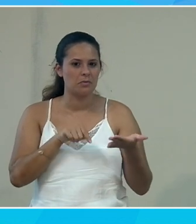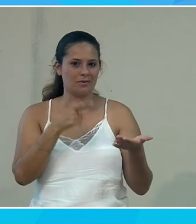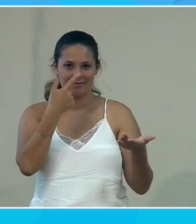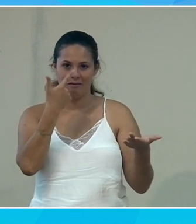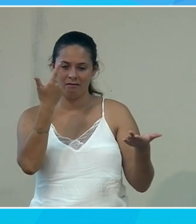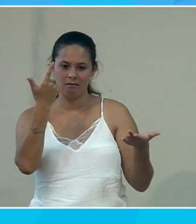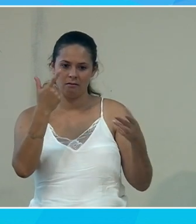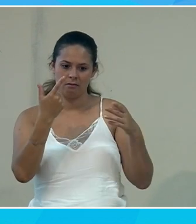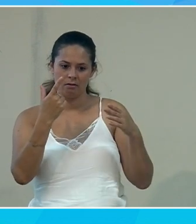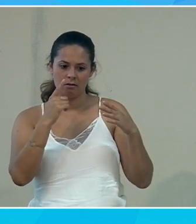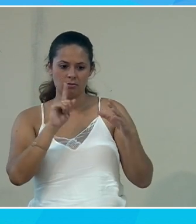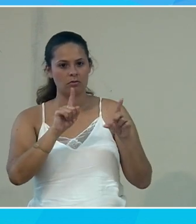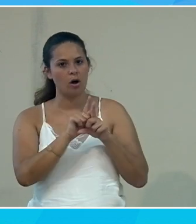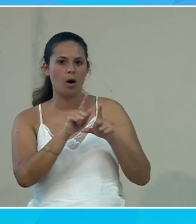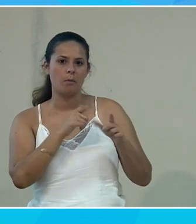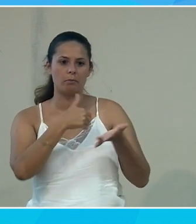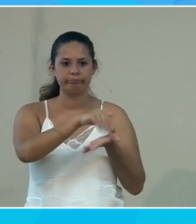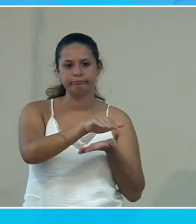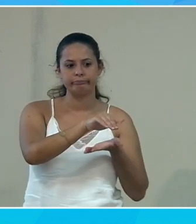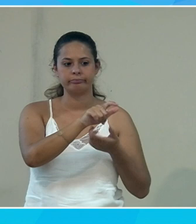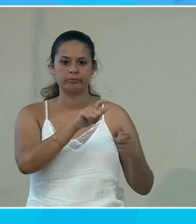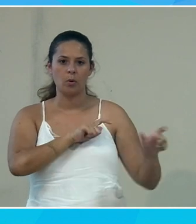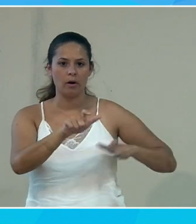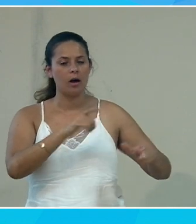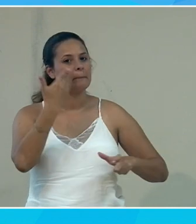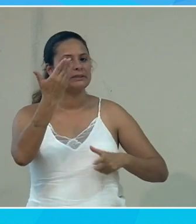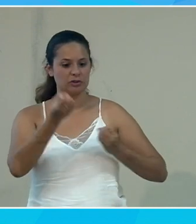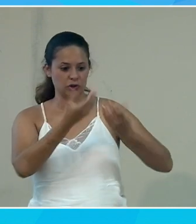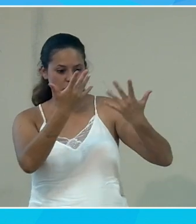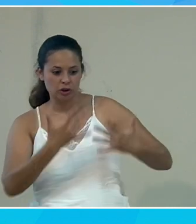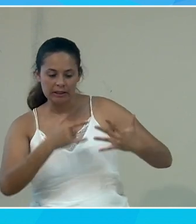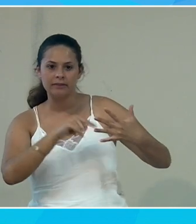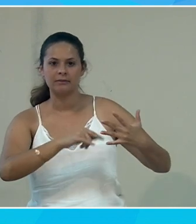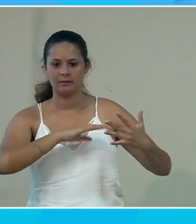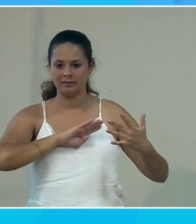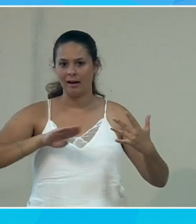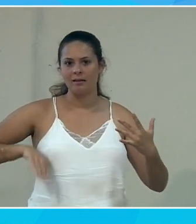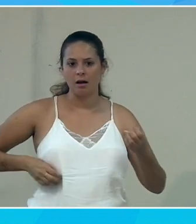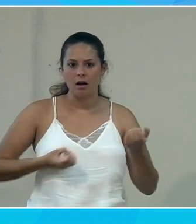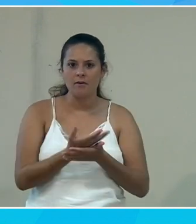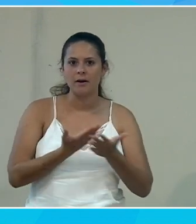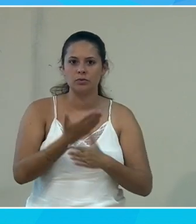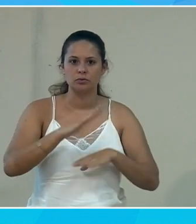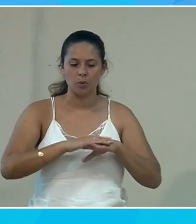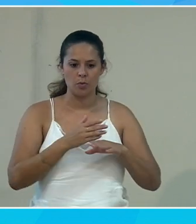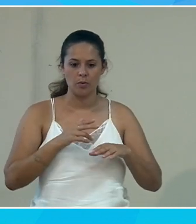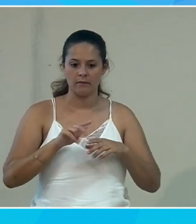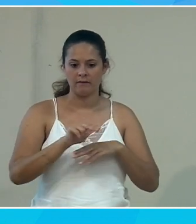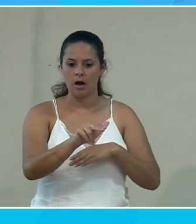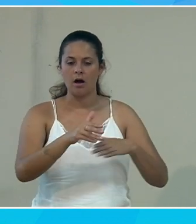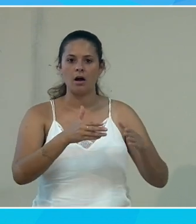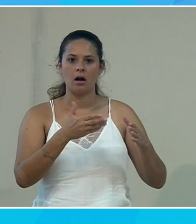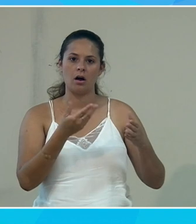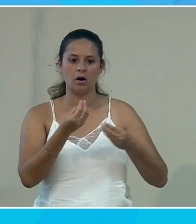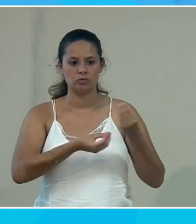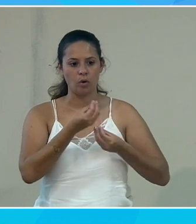où on explique qu'on va licencier un collaborateur ou alors c'est les chiffres ou c'est les dernières informations sur le prochain robot qu'on va sortir et